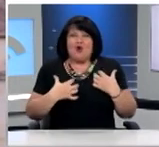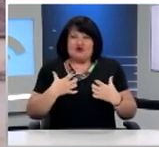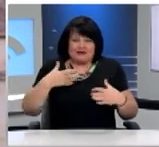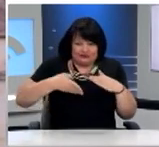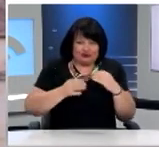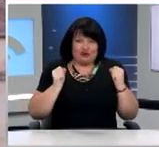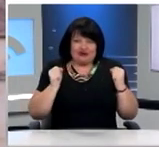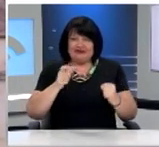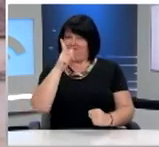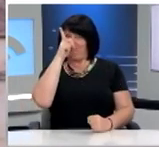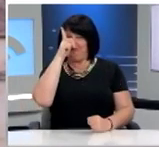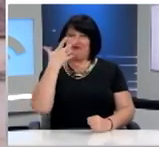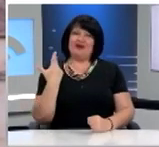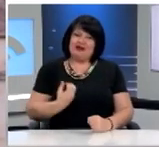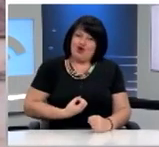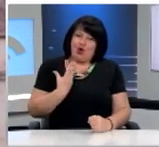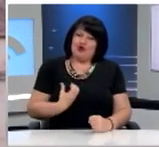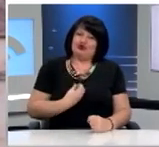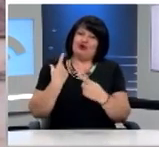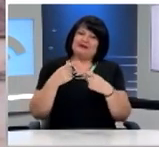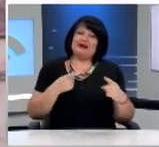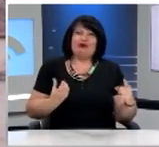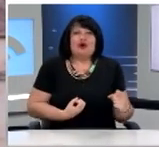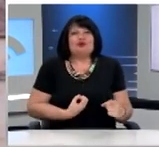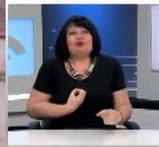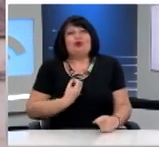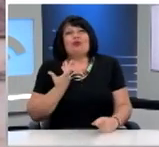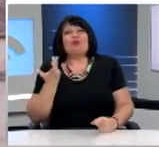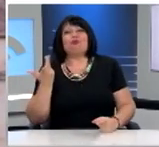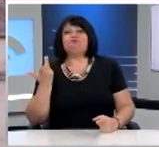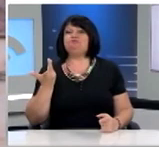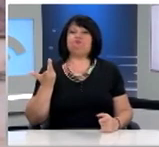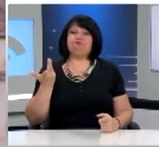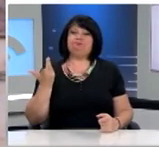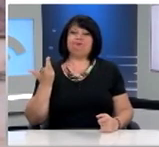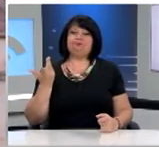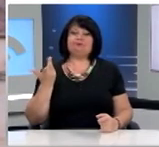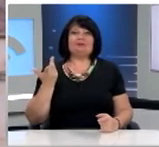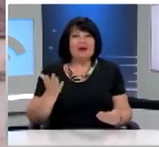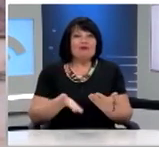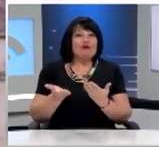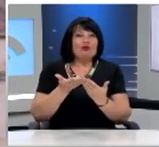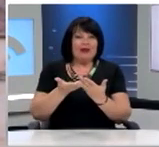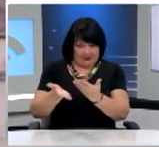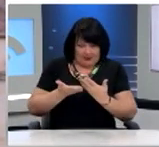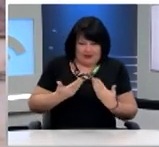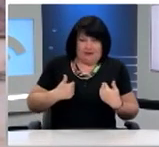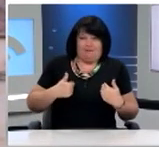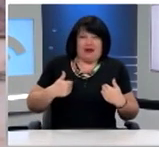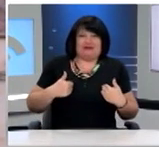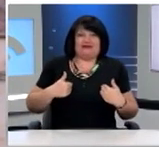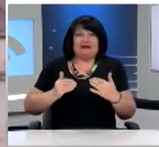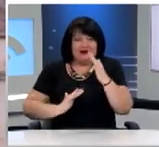Μια υπερηφάνεια Μια αίσθηση Ότι βοηθάτε και εμάς Να